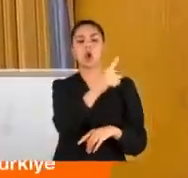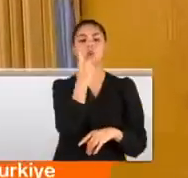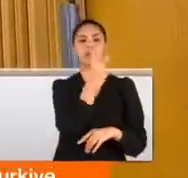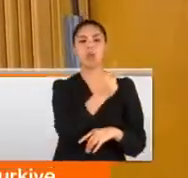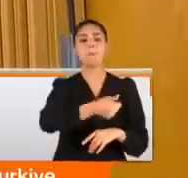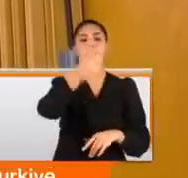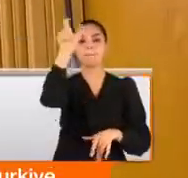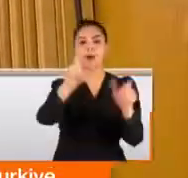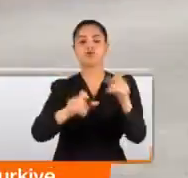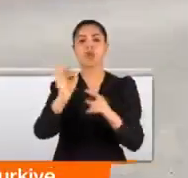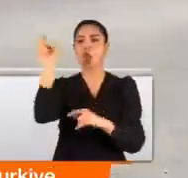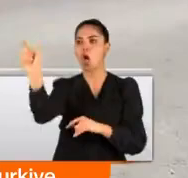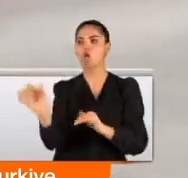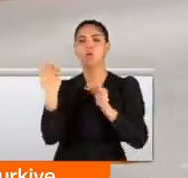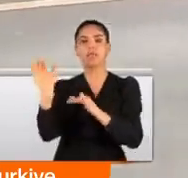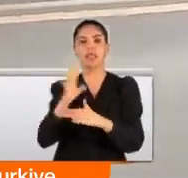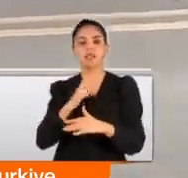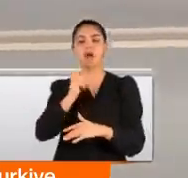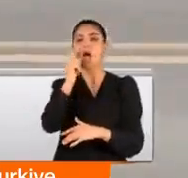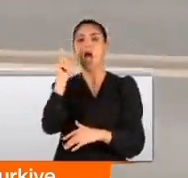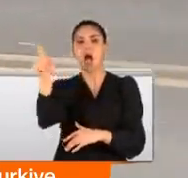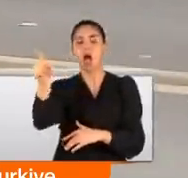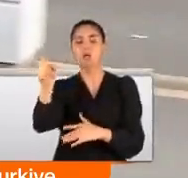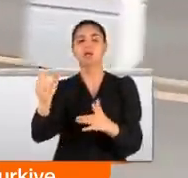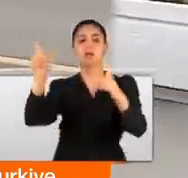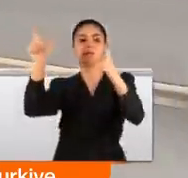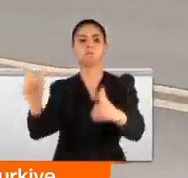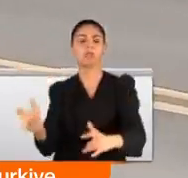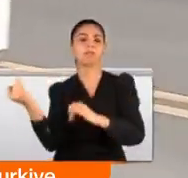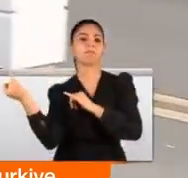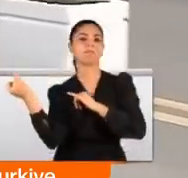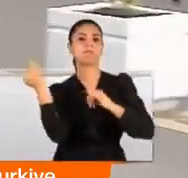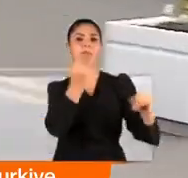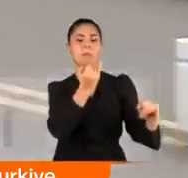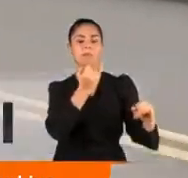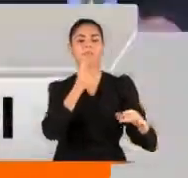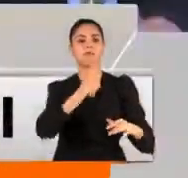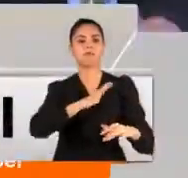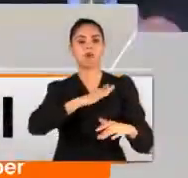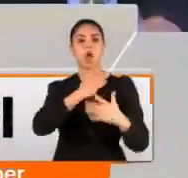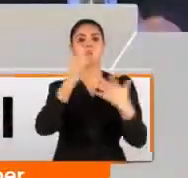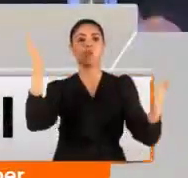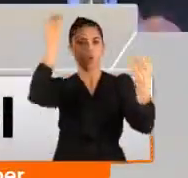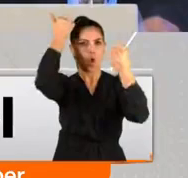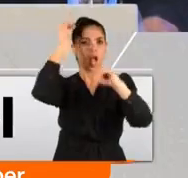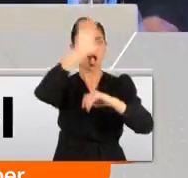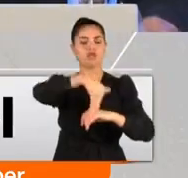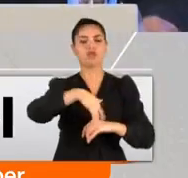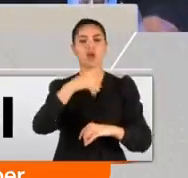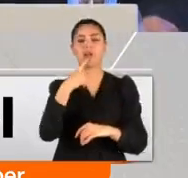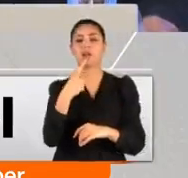gibi Kavala'ya destek verirken Ankara tepkisini o büyükelçileri Dışişleri Bakanlığı'na çağırarak gösterdi. Onunuz değil,